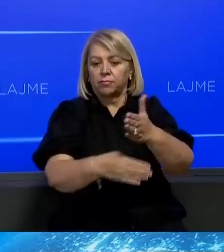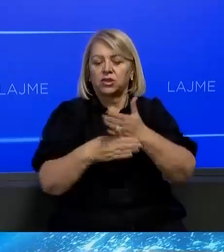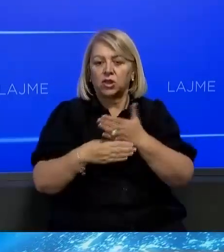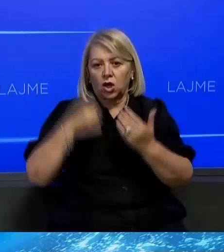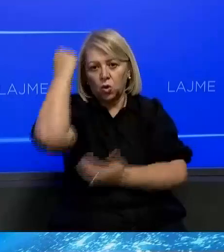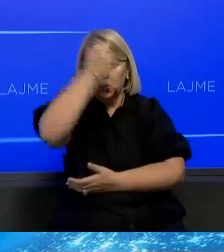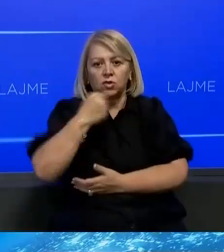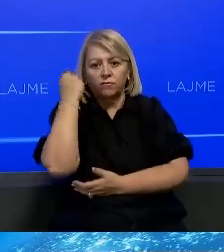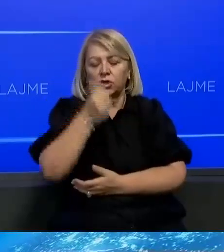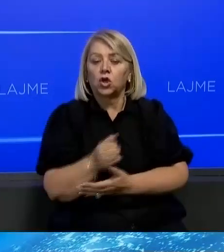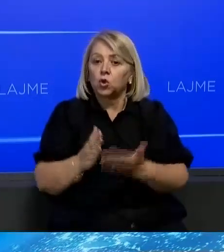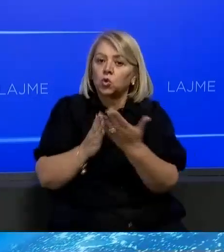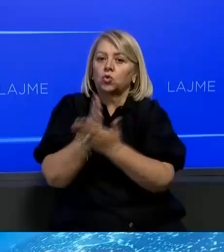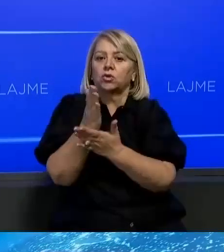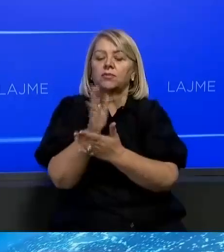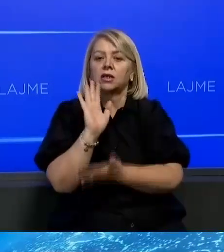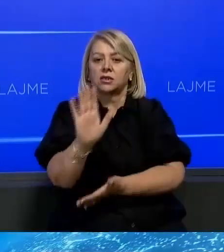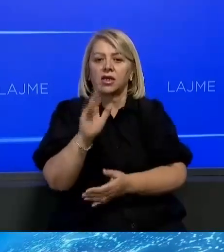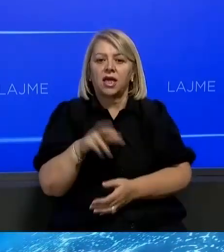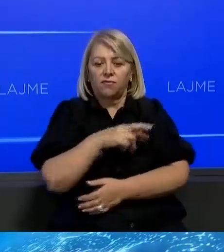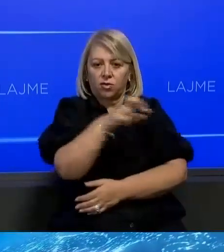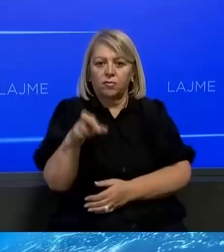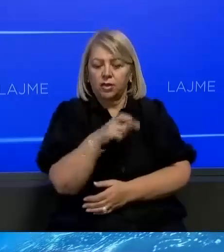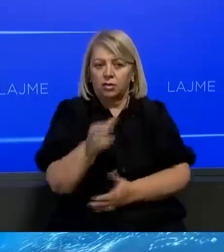Kosovën në rrugtimin e saj evropian.